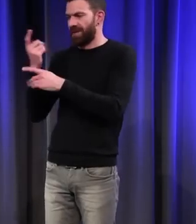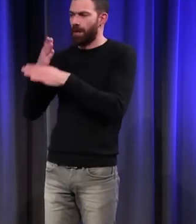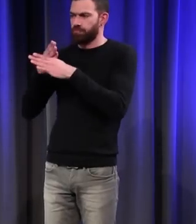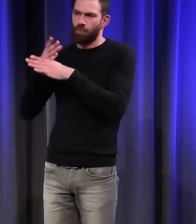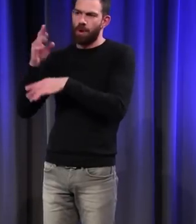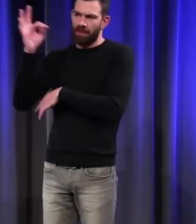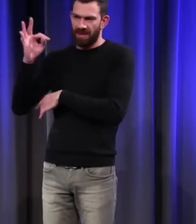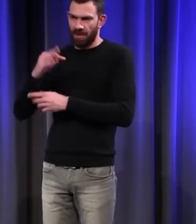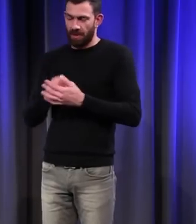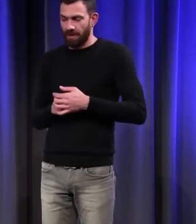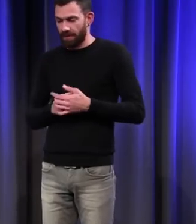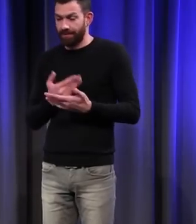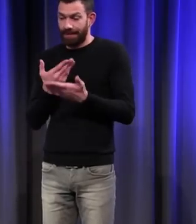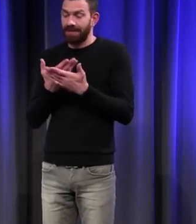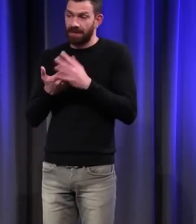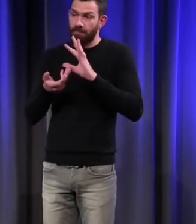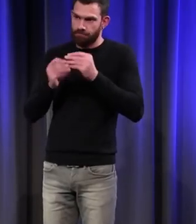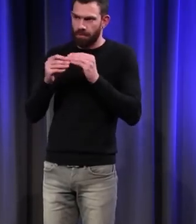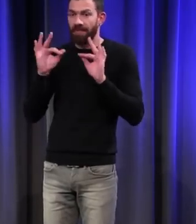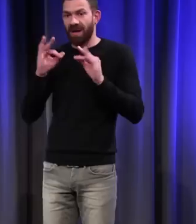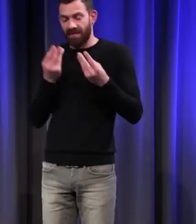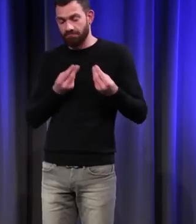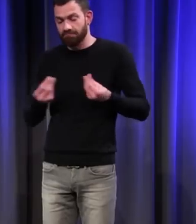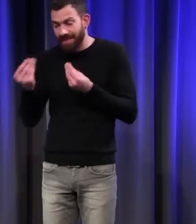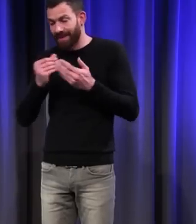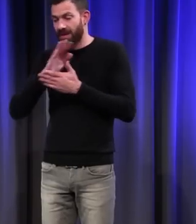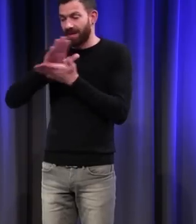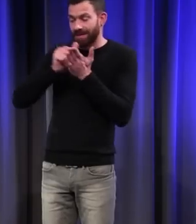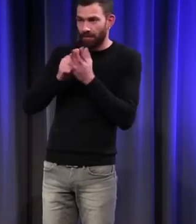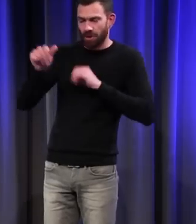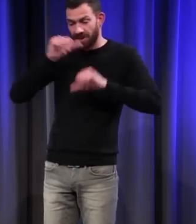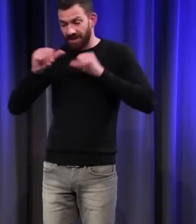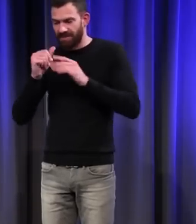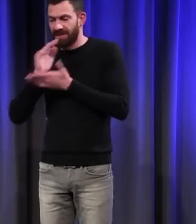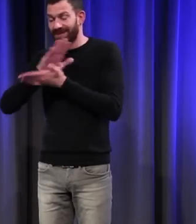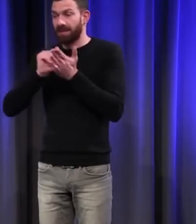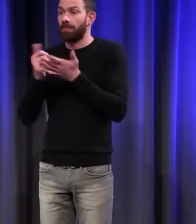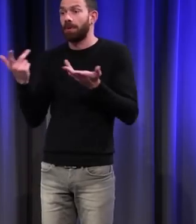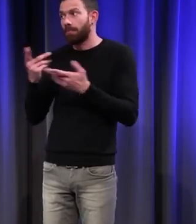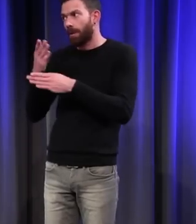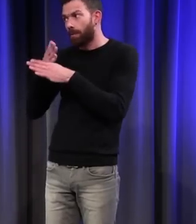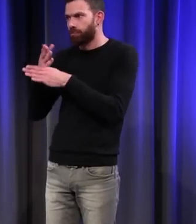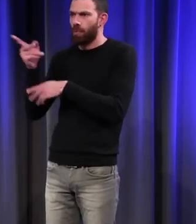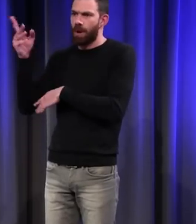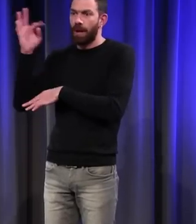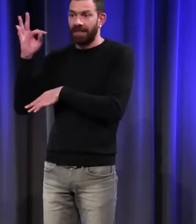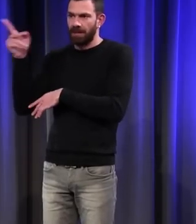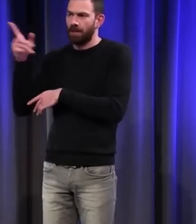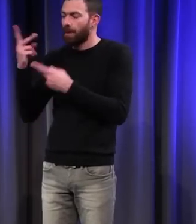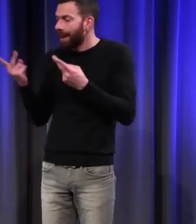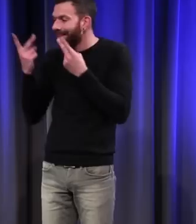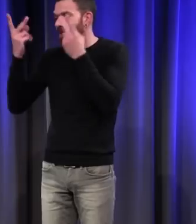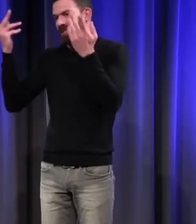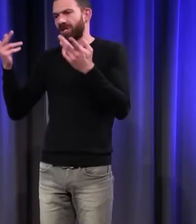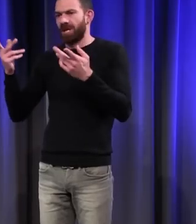rapport entre le matériel et le symbolique, ou le chimique et le symbolique.'est vrai que le bois de tilleul, en plus, est léger, a des